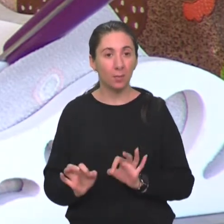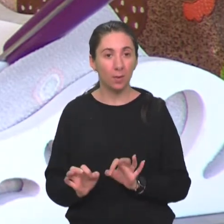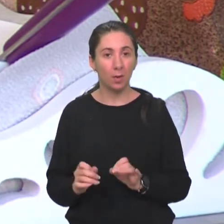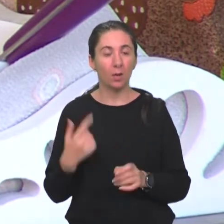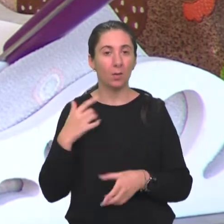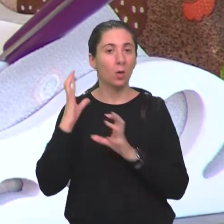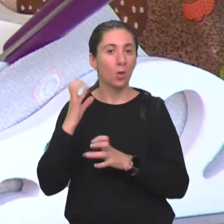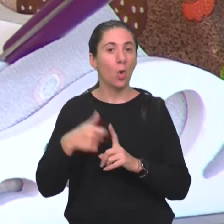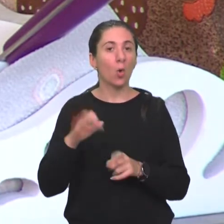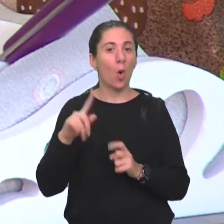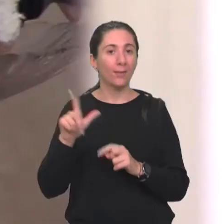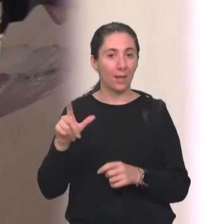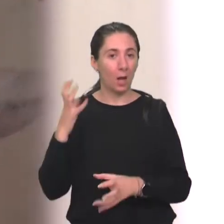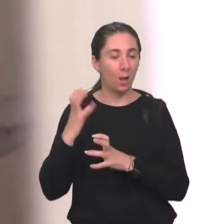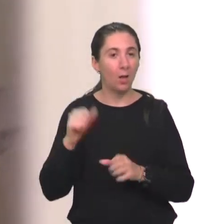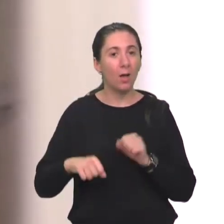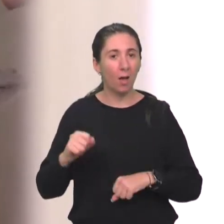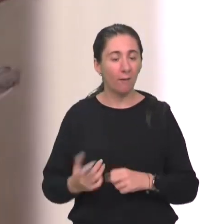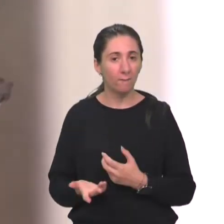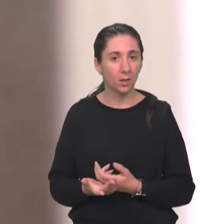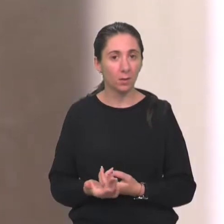Koktel. Kakav koktel?